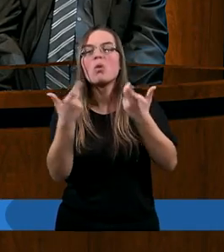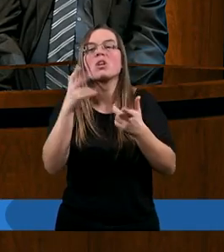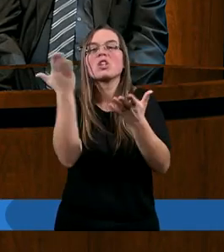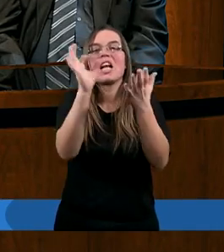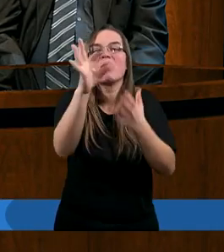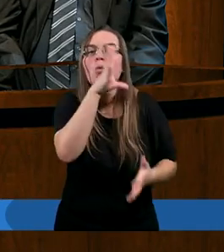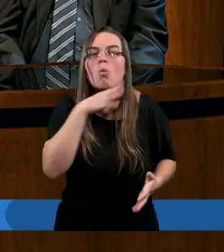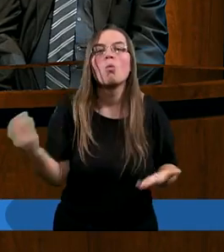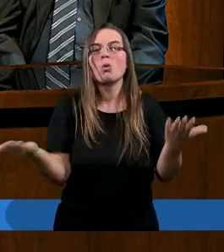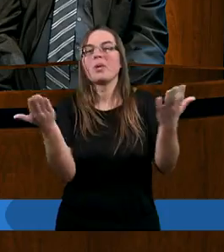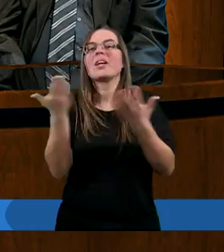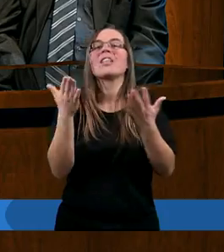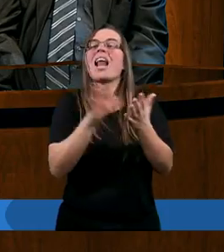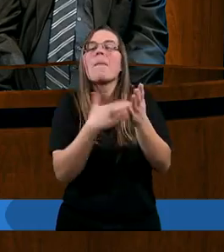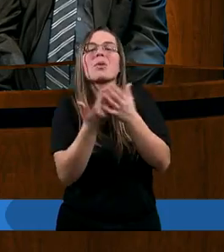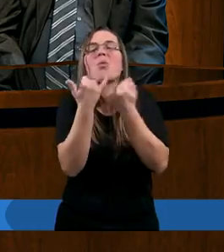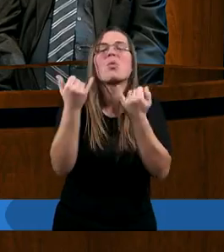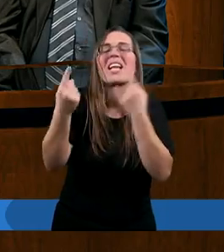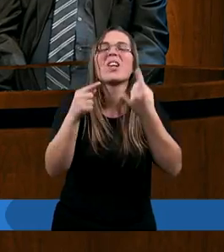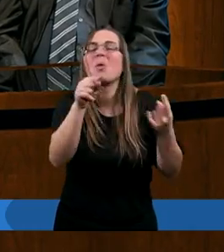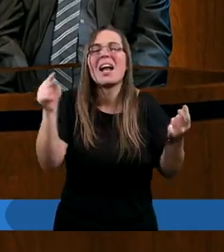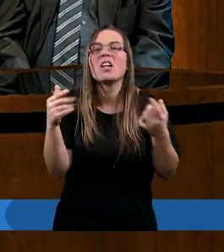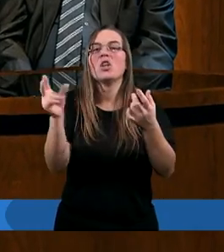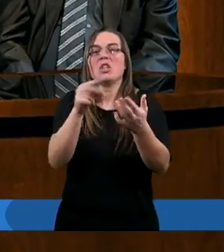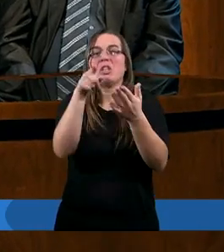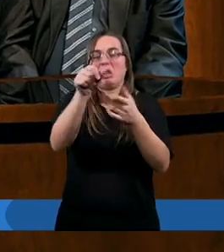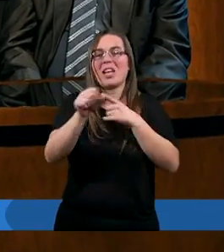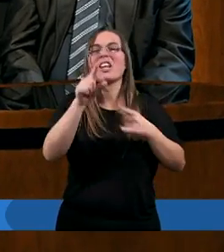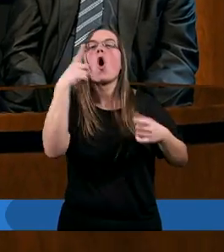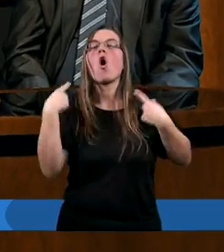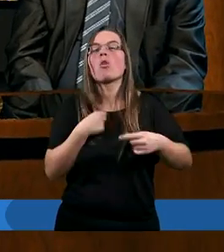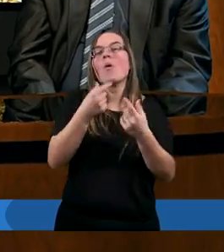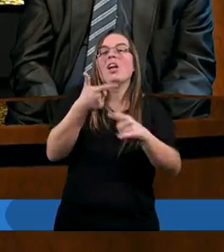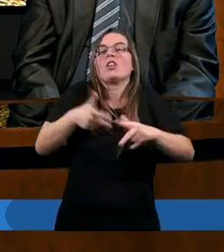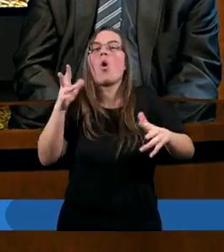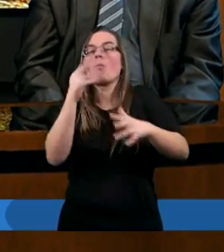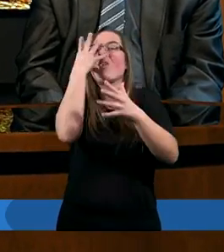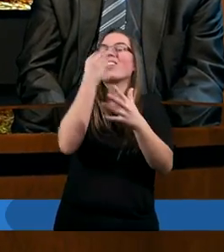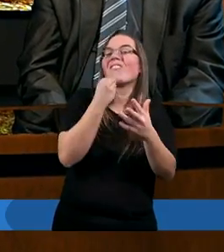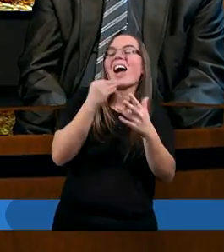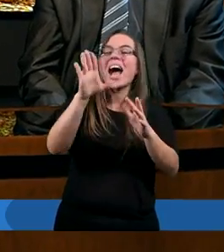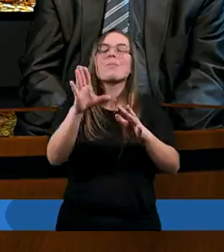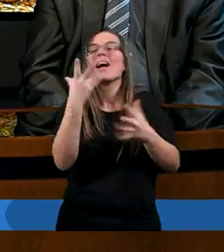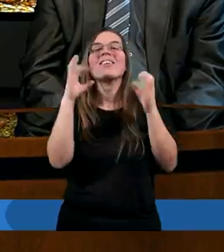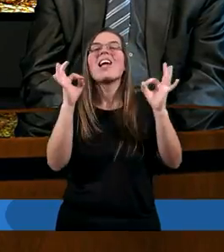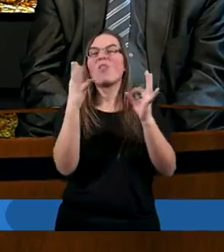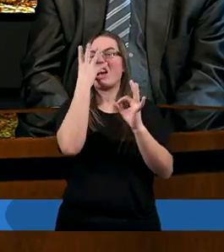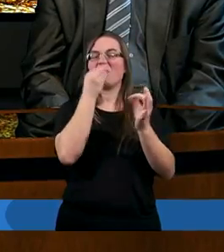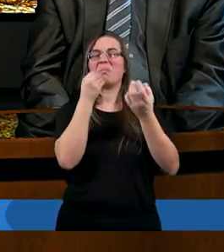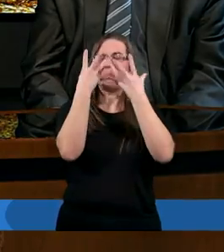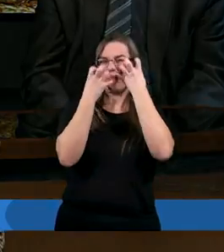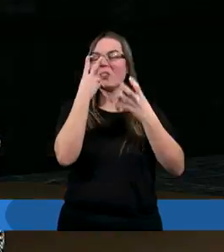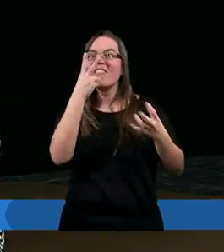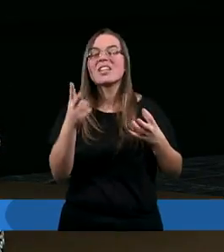czemu... mój uśmiech albo wręcz myśleli na przykład, że ja jestem osobą srogą, gniewną czy coś, bo miałam niewłaściwy wyraz twarzy.